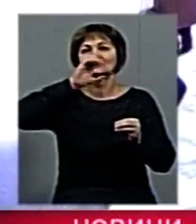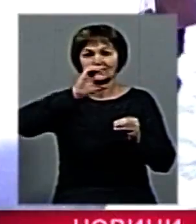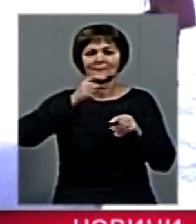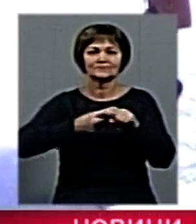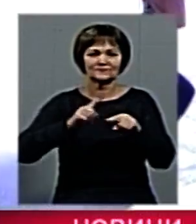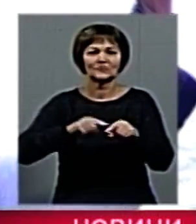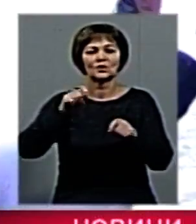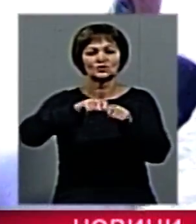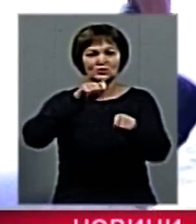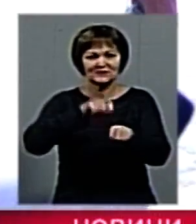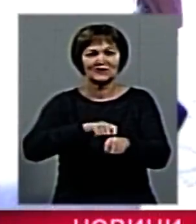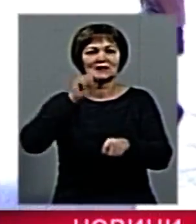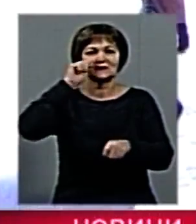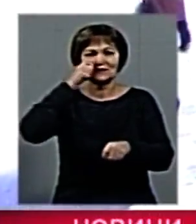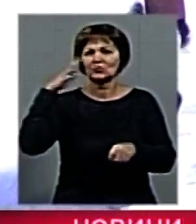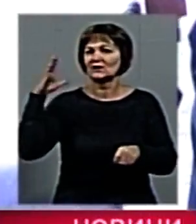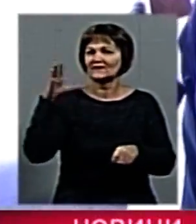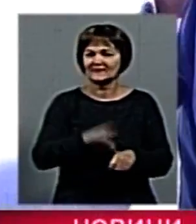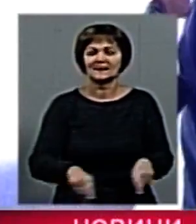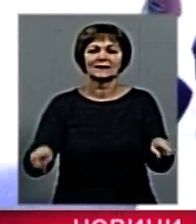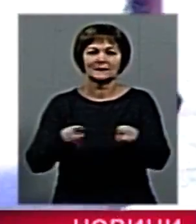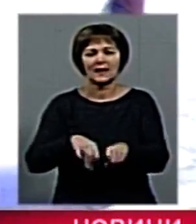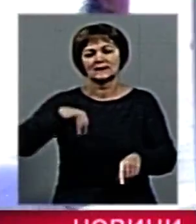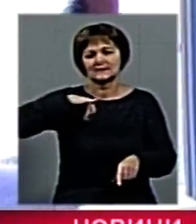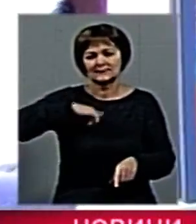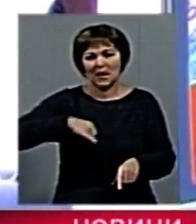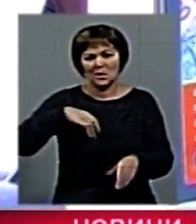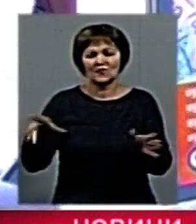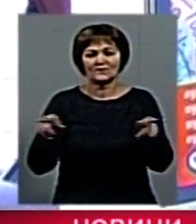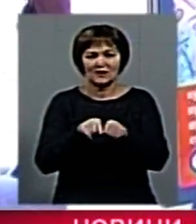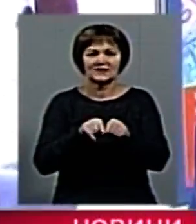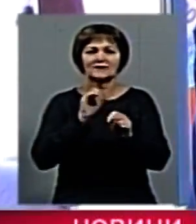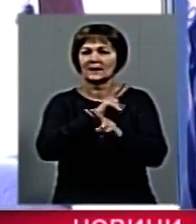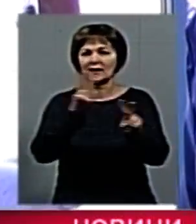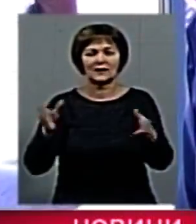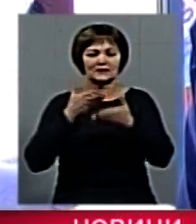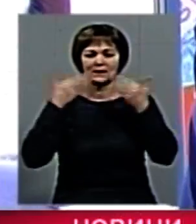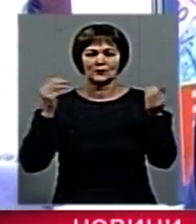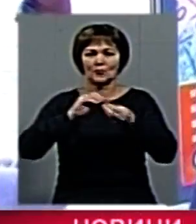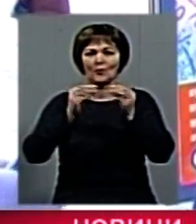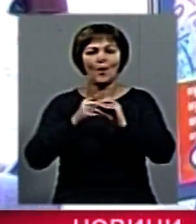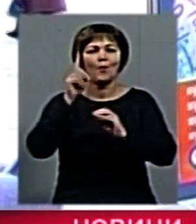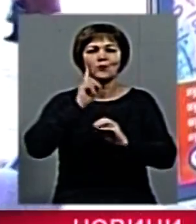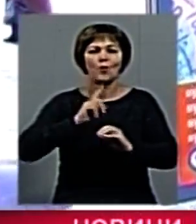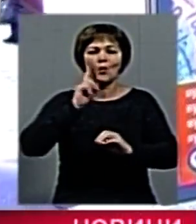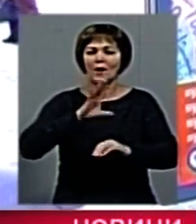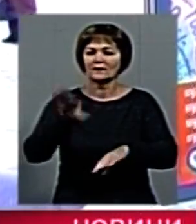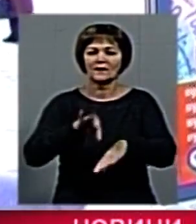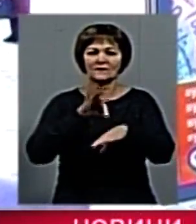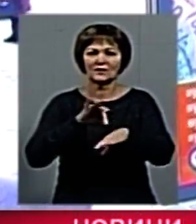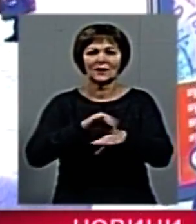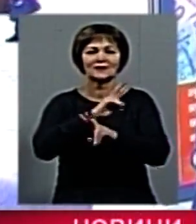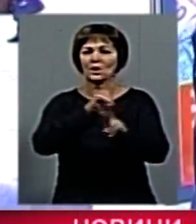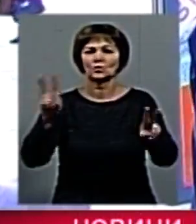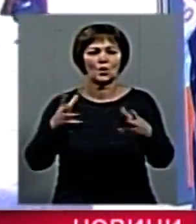Чесник їм, цибулю, все піно їм такий, салом, і ніяких нема проблем. Поки не хворів загреб. В сім'ї то,